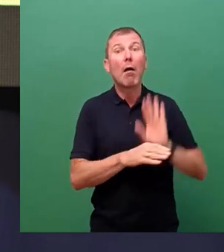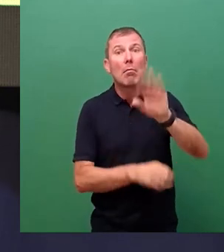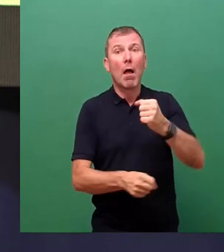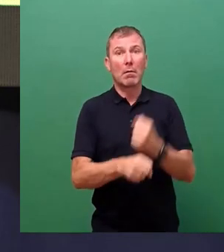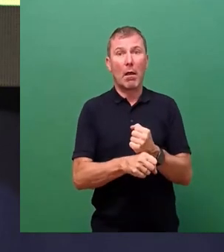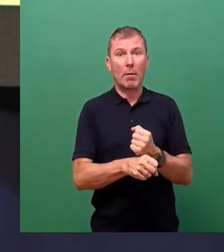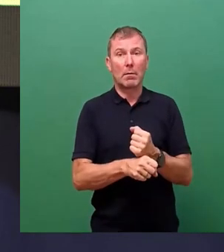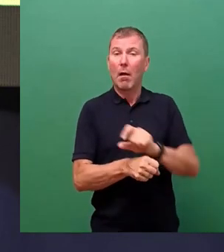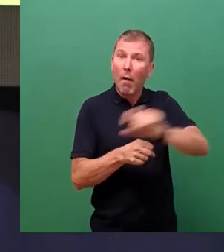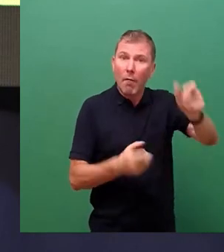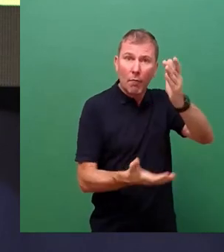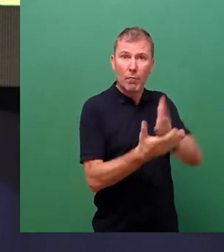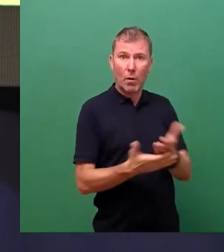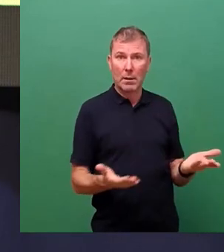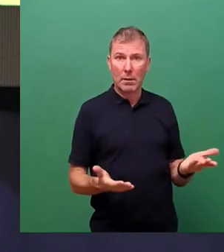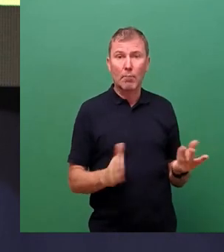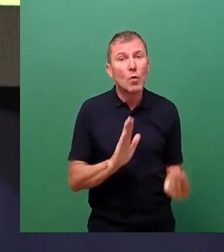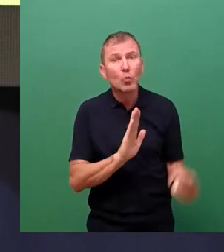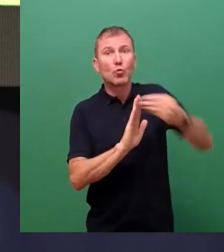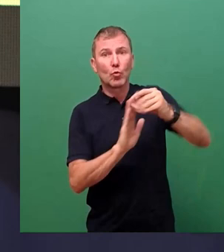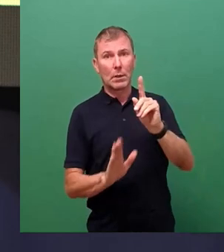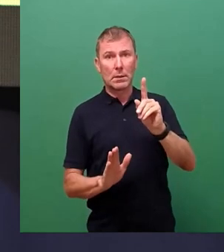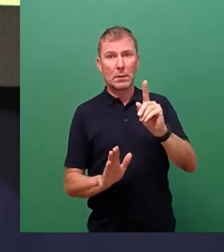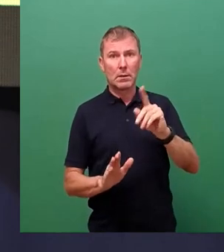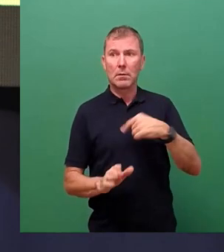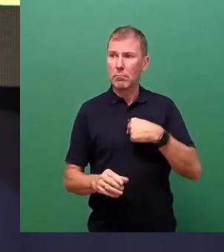zusätzlich zur Erwerbsarbeit.